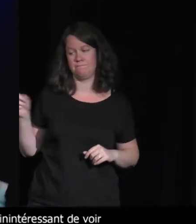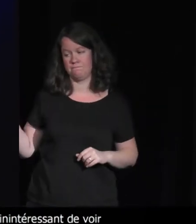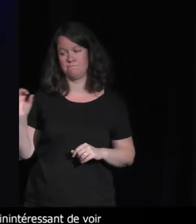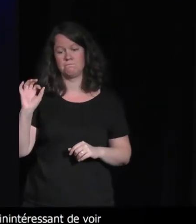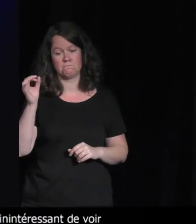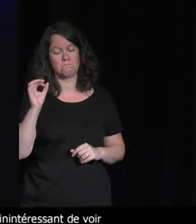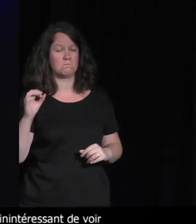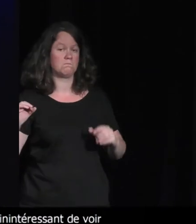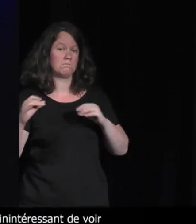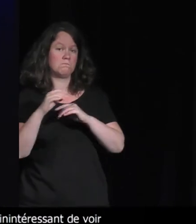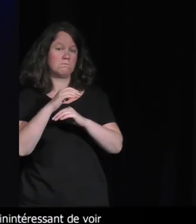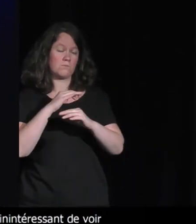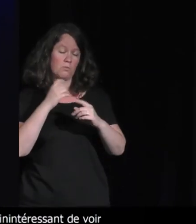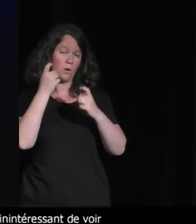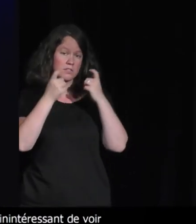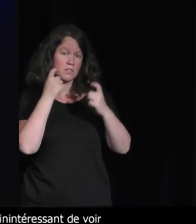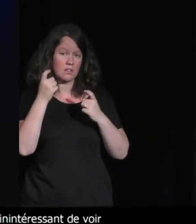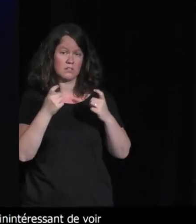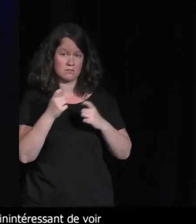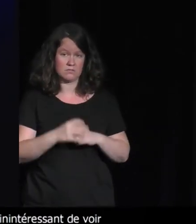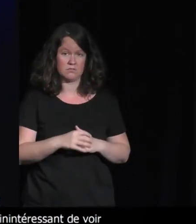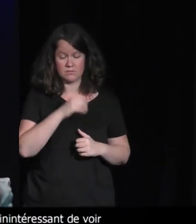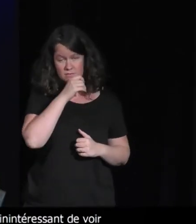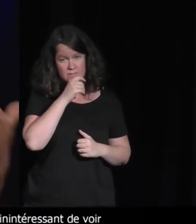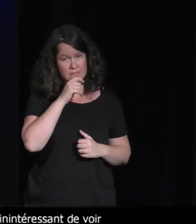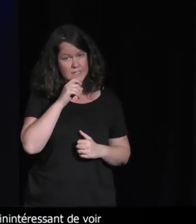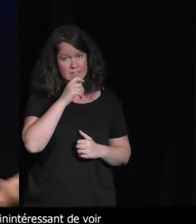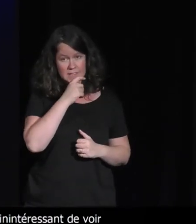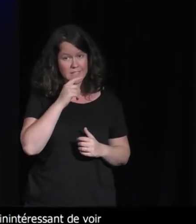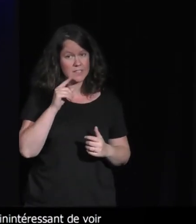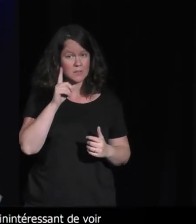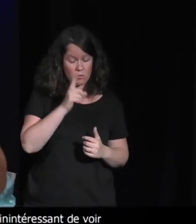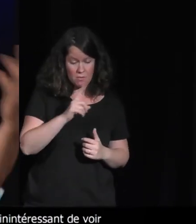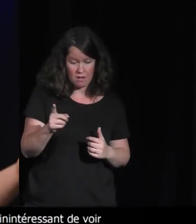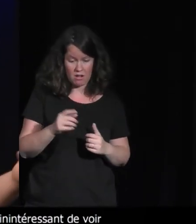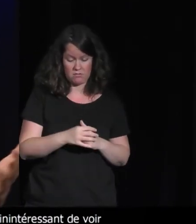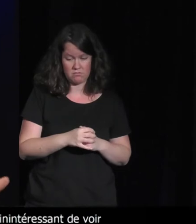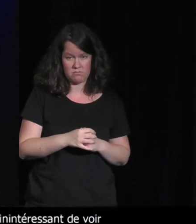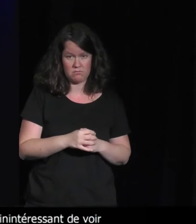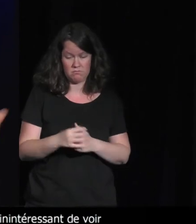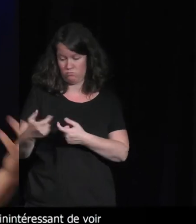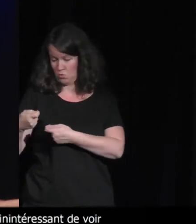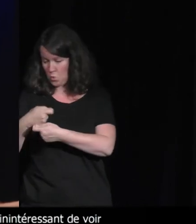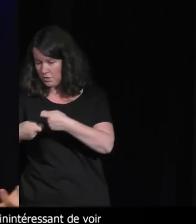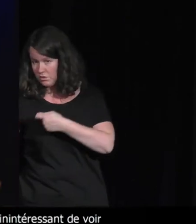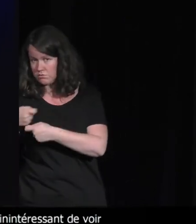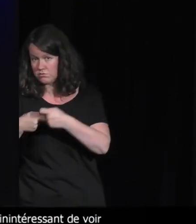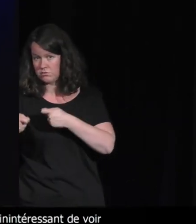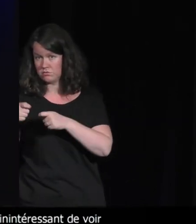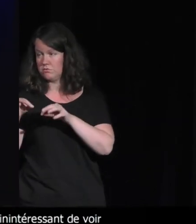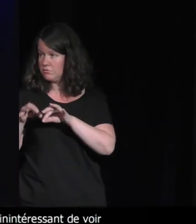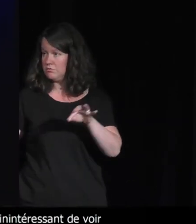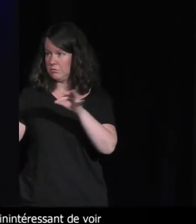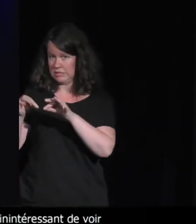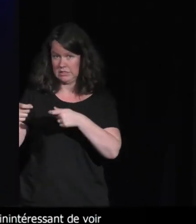du numérique.'est-à est-ce que par les gains d'efficience énergétique, on pourrait avoir une sorte de découplage entre la croissance des puissances